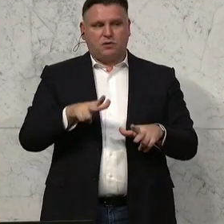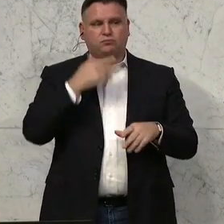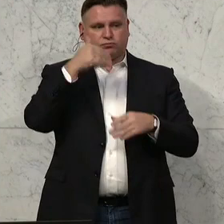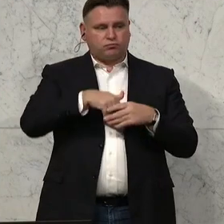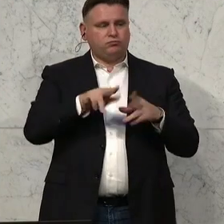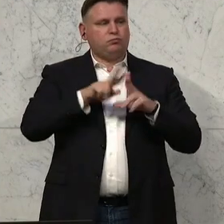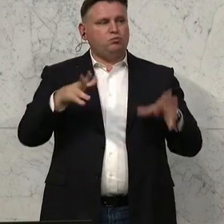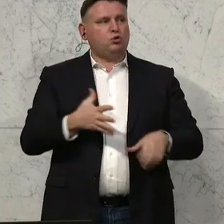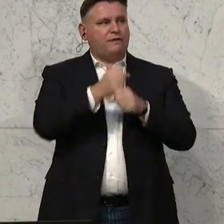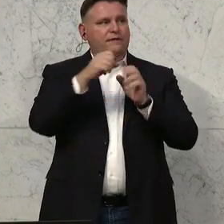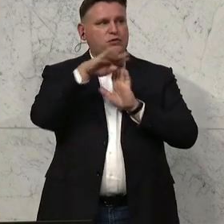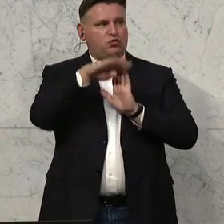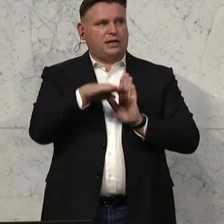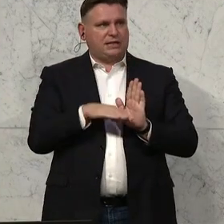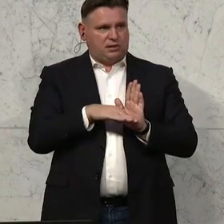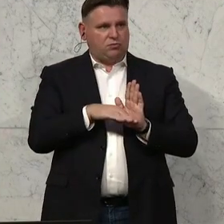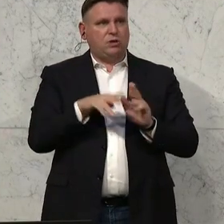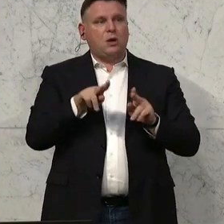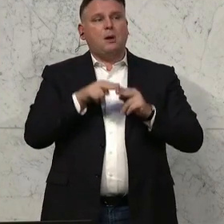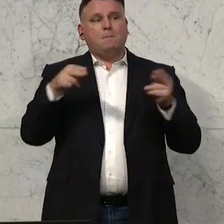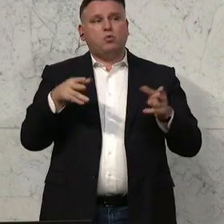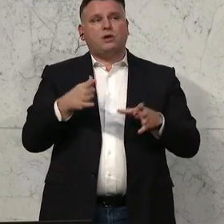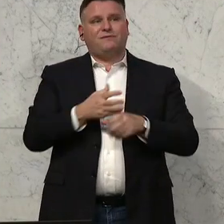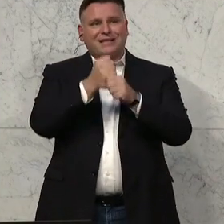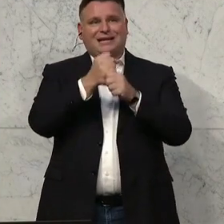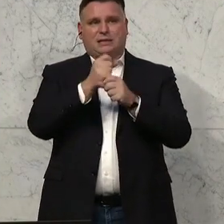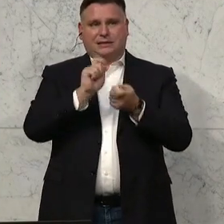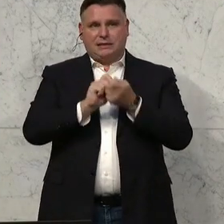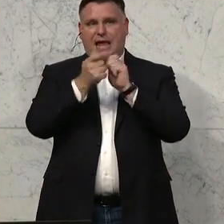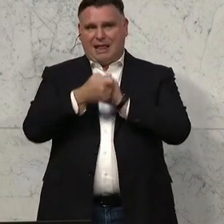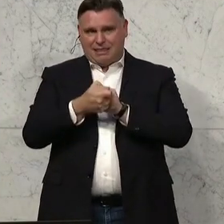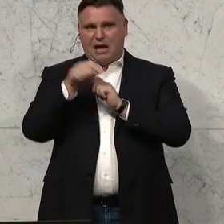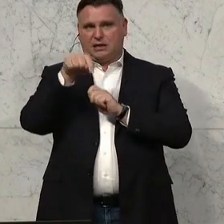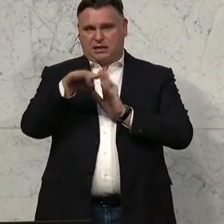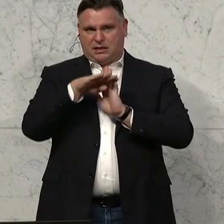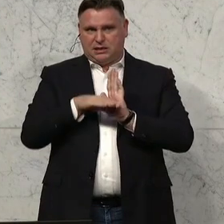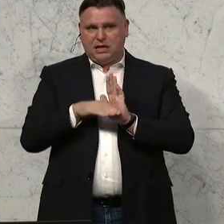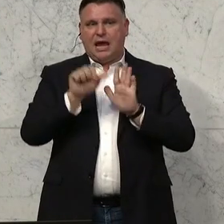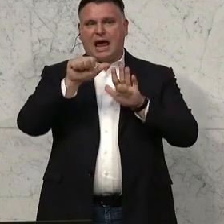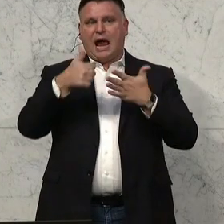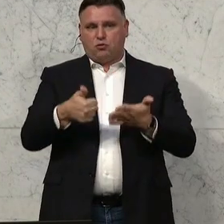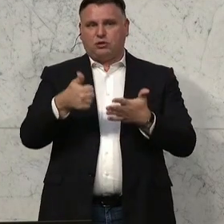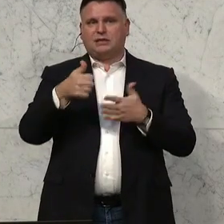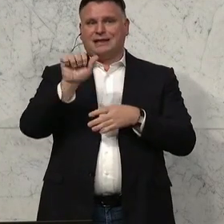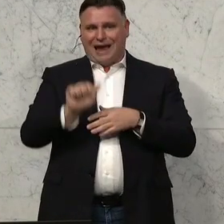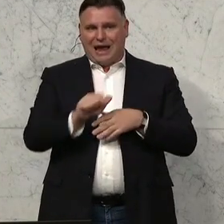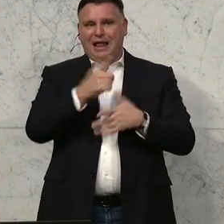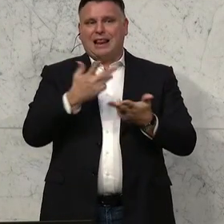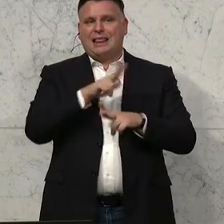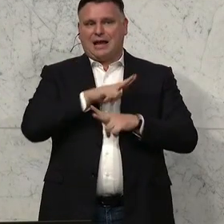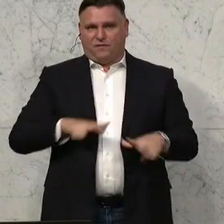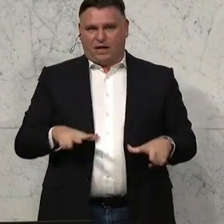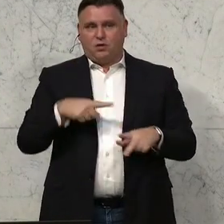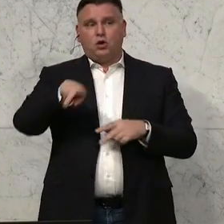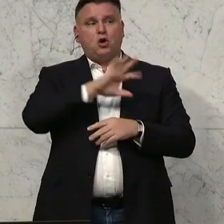Informationen von allgemeinem Interesse wie in Auftrag, gegebene Gutachten, Studien und Verträge von